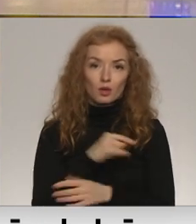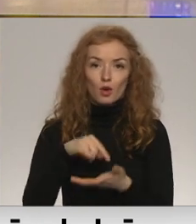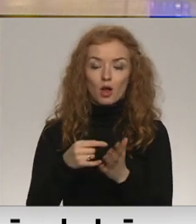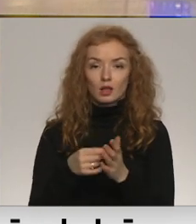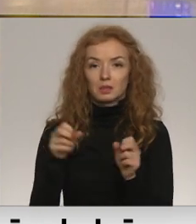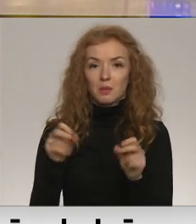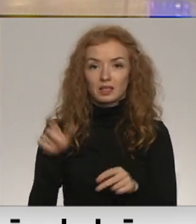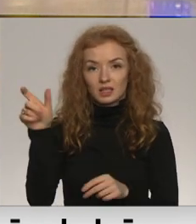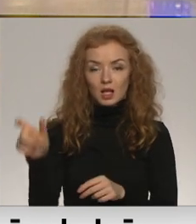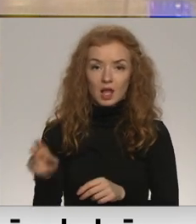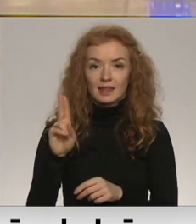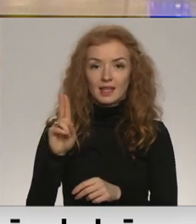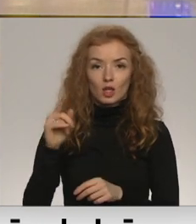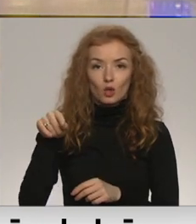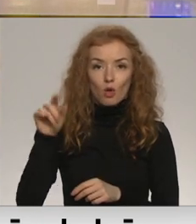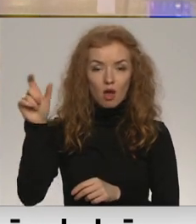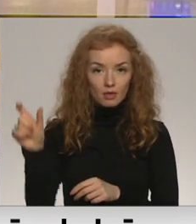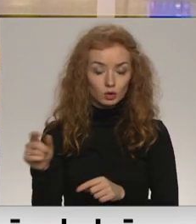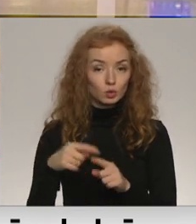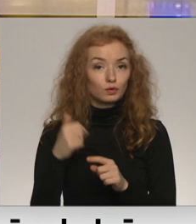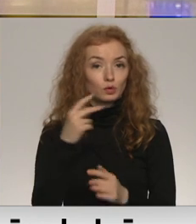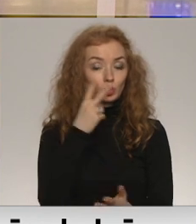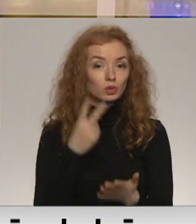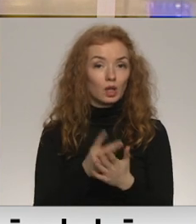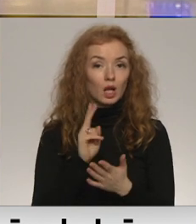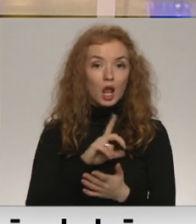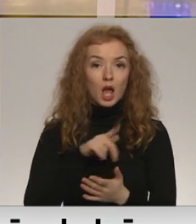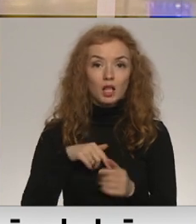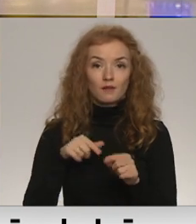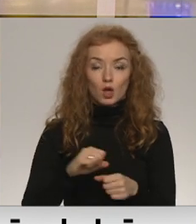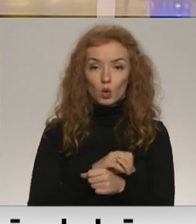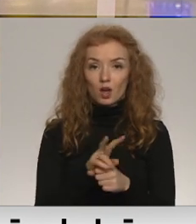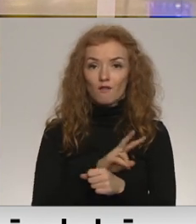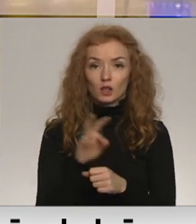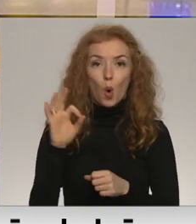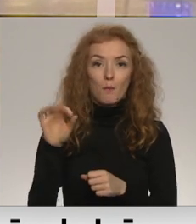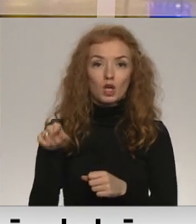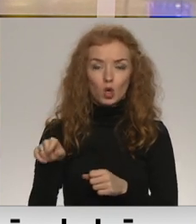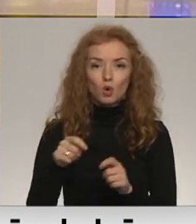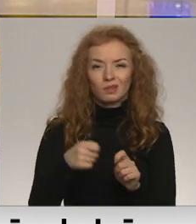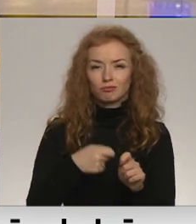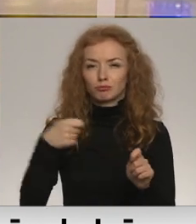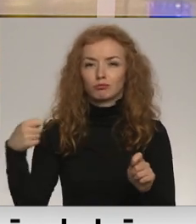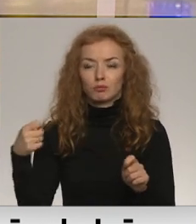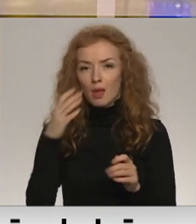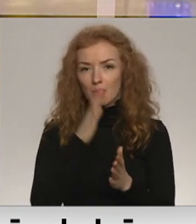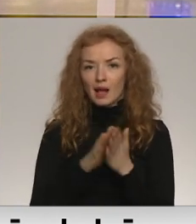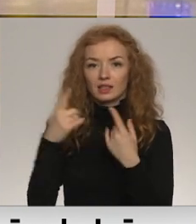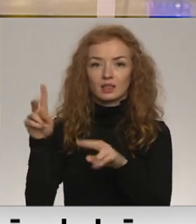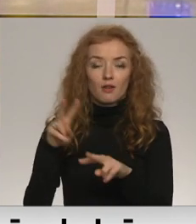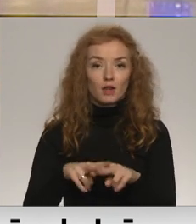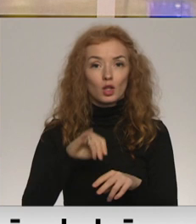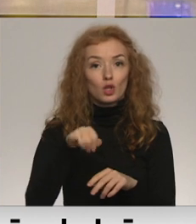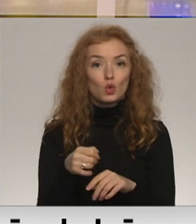nodaļas speciālists Nikita Trojānskis. Viņš uzskata, ka Latvijā Omikroni paveida vilnis būs ilgāks un smagāks nekā citvien Eiropā, jo